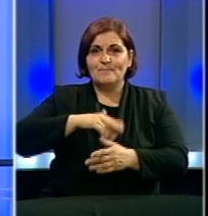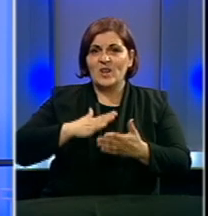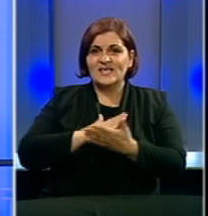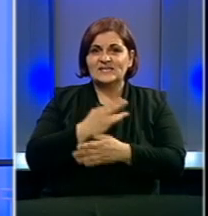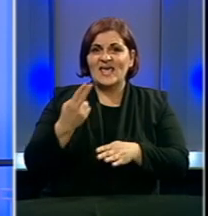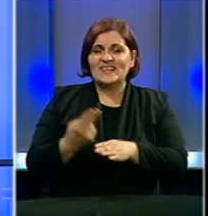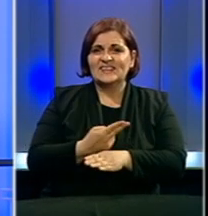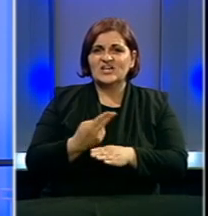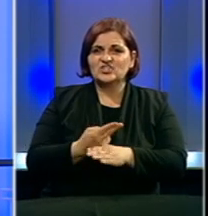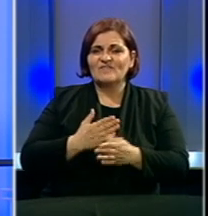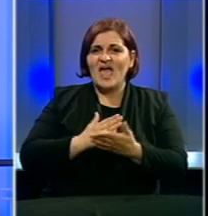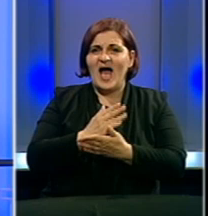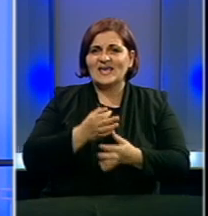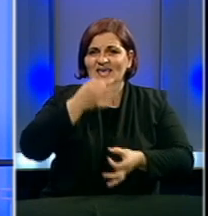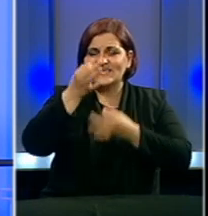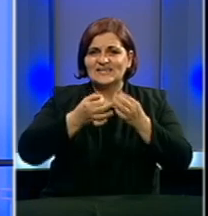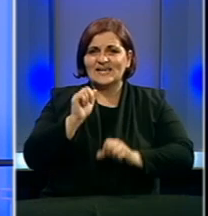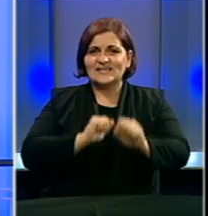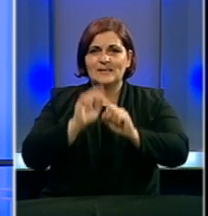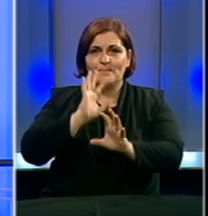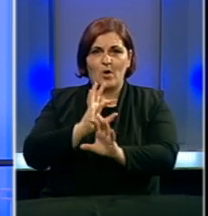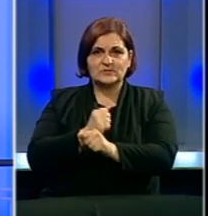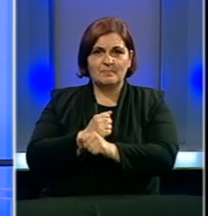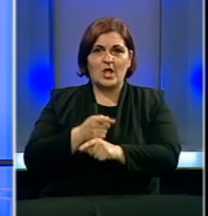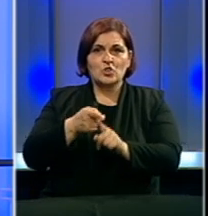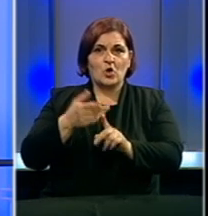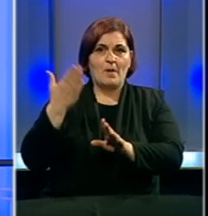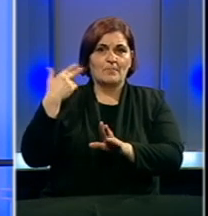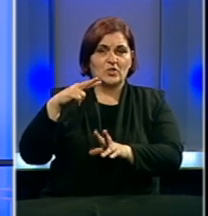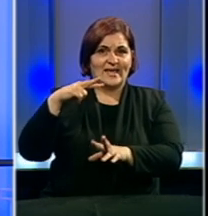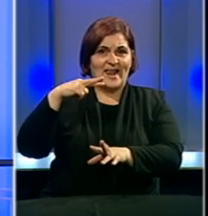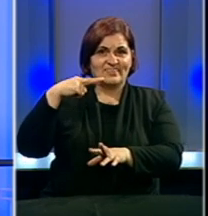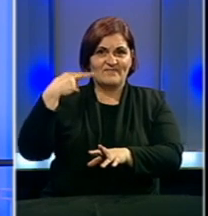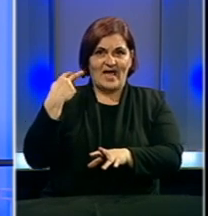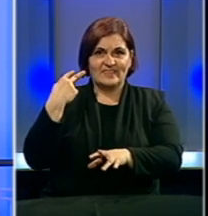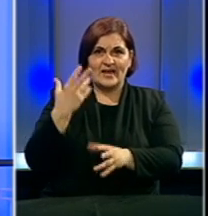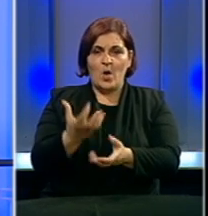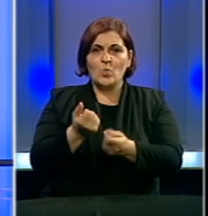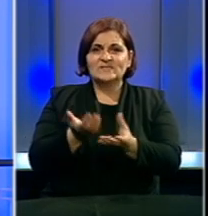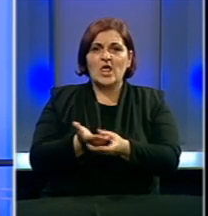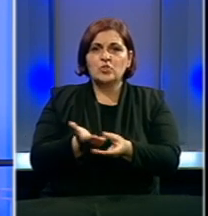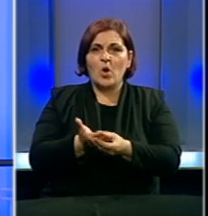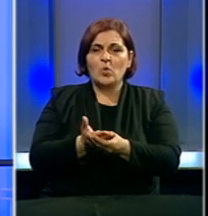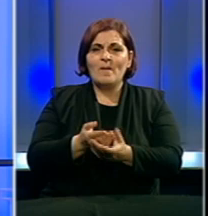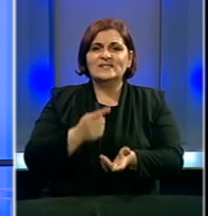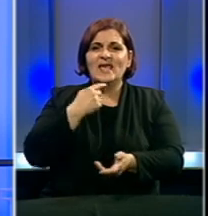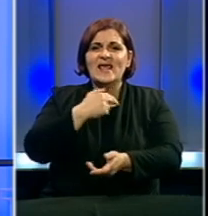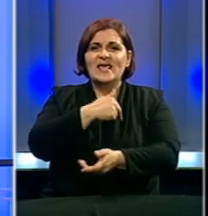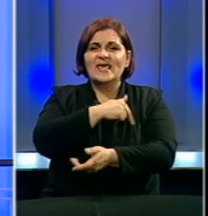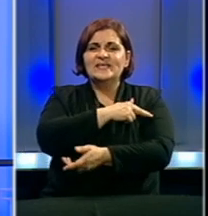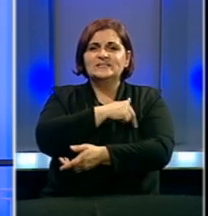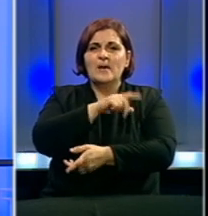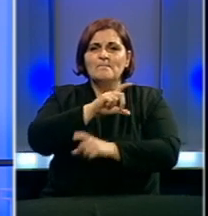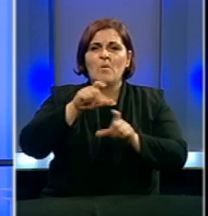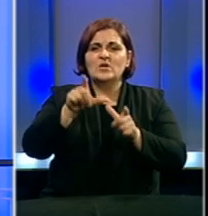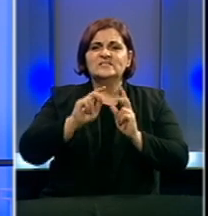službenici Državne agencije za istrage i zaštitu BiH tokom protekla dva dana izuzeli su dokumentaciju iz sveučilišne